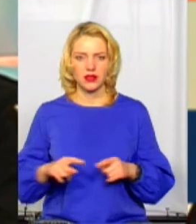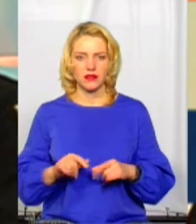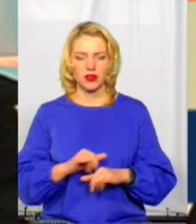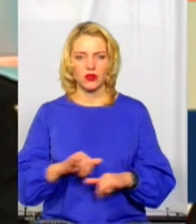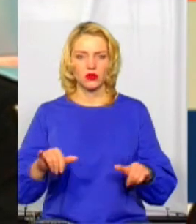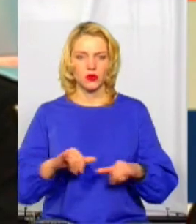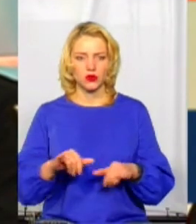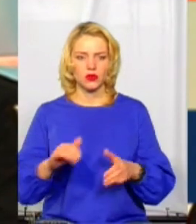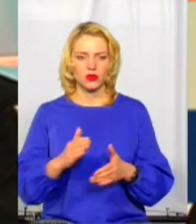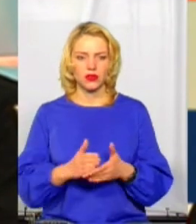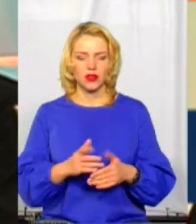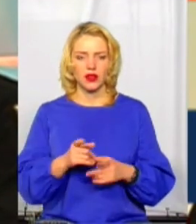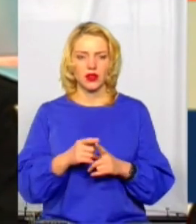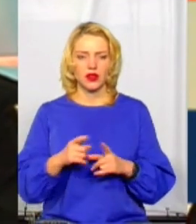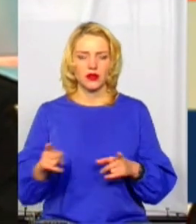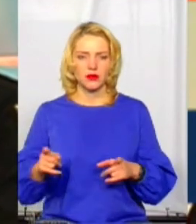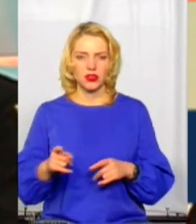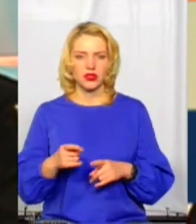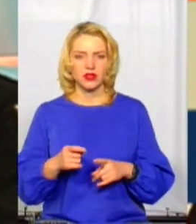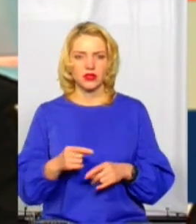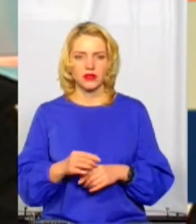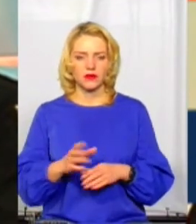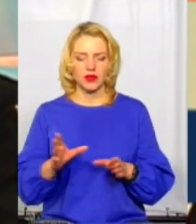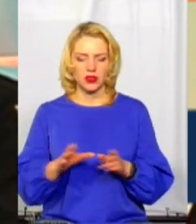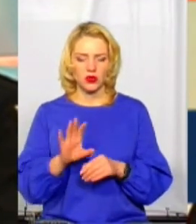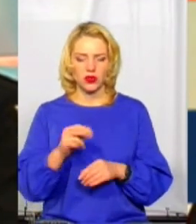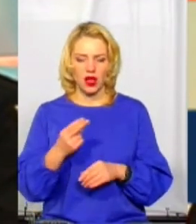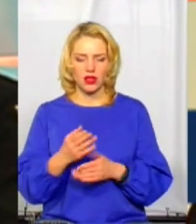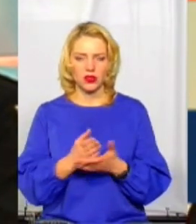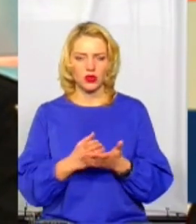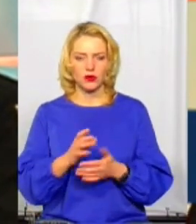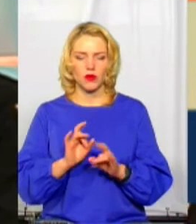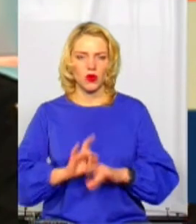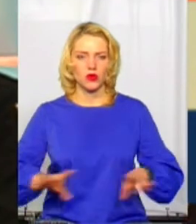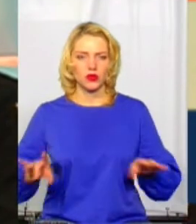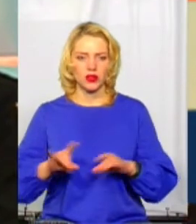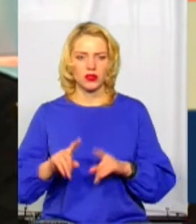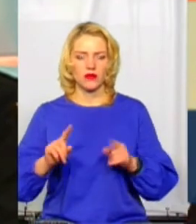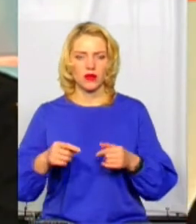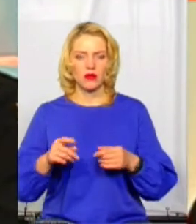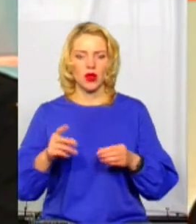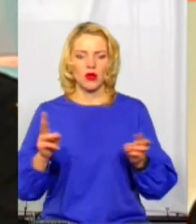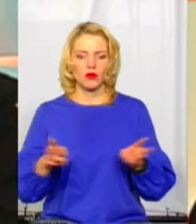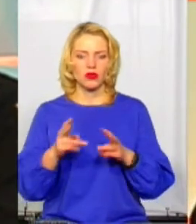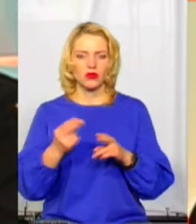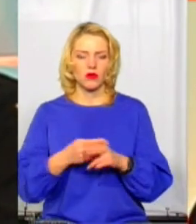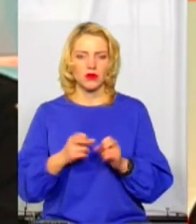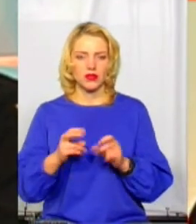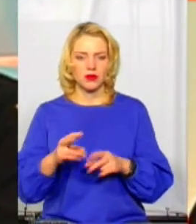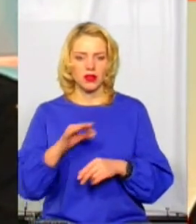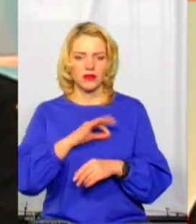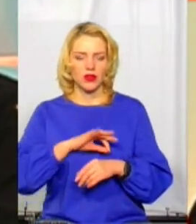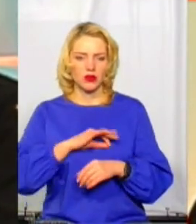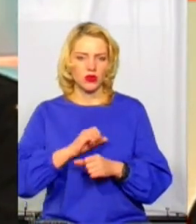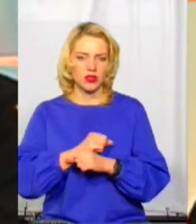відпрацювання населених пунктів спільно-соціальними службами також роз'яснюються вимоги, як і пожежної безпеки, так і використання піротехнічних